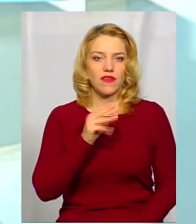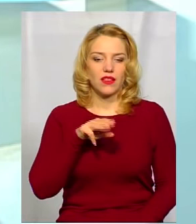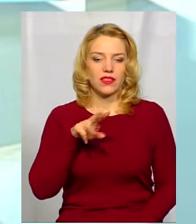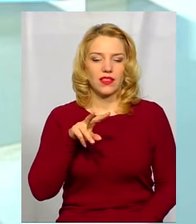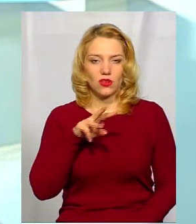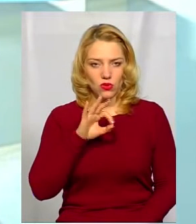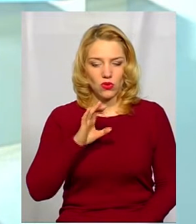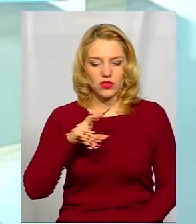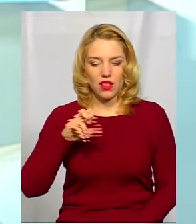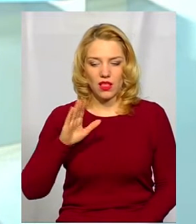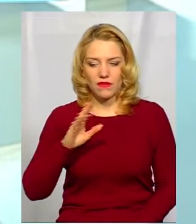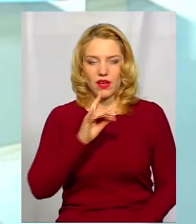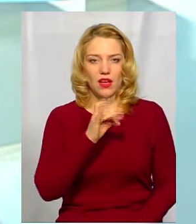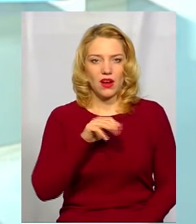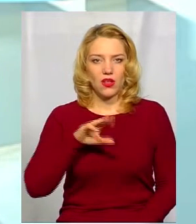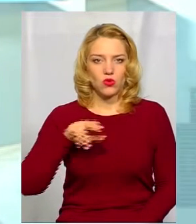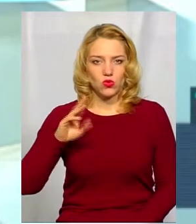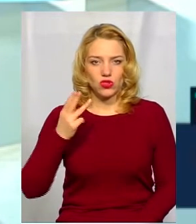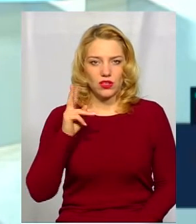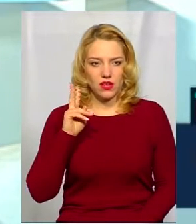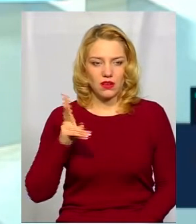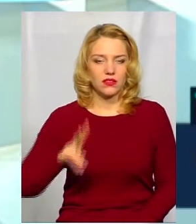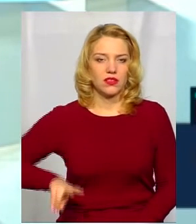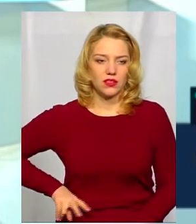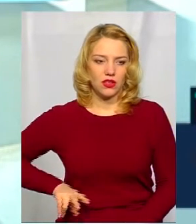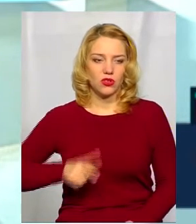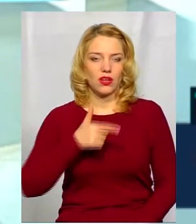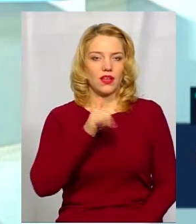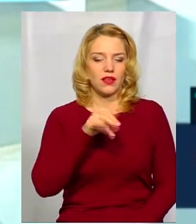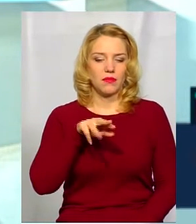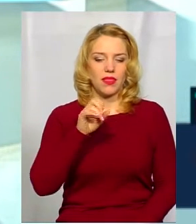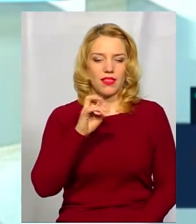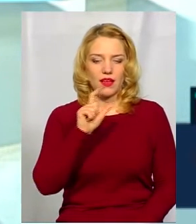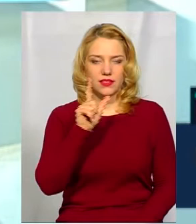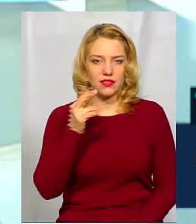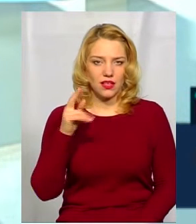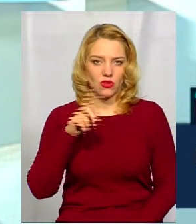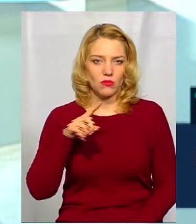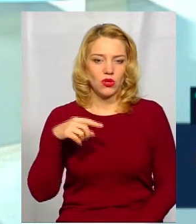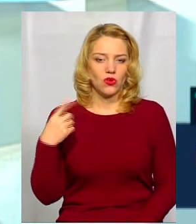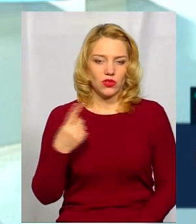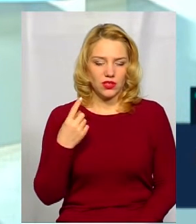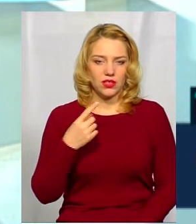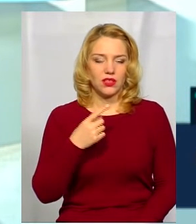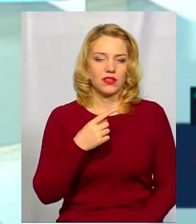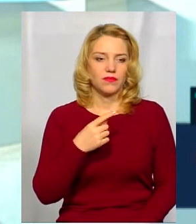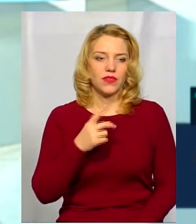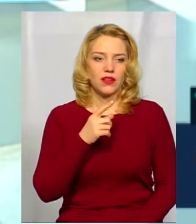Ратушніком, директором Хмельницької гімназії номер один імені Володимира Красицького.